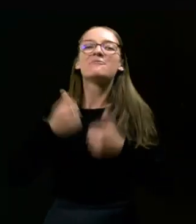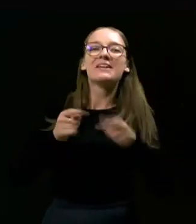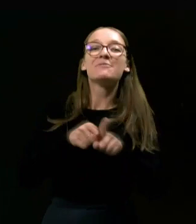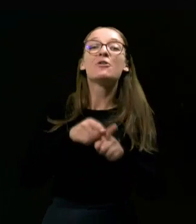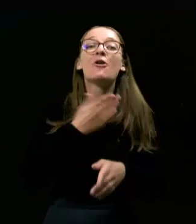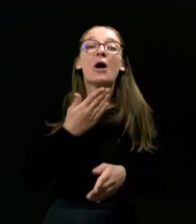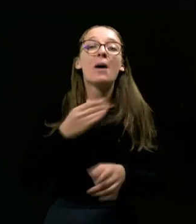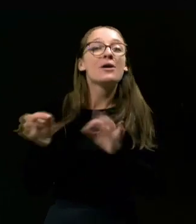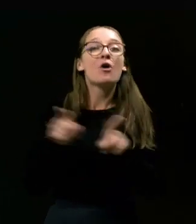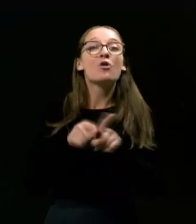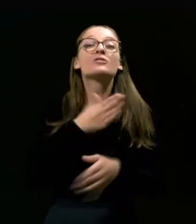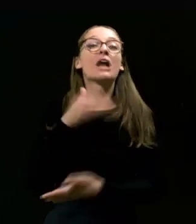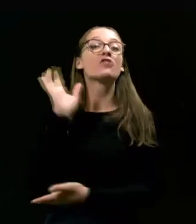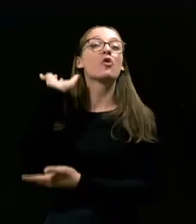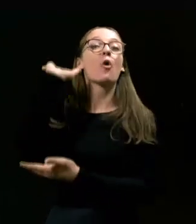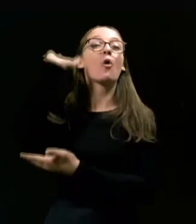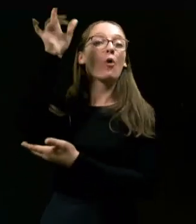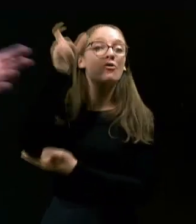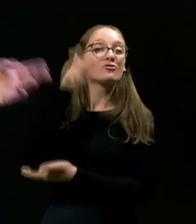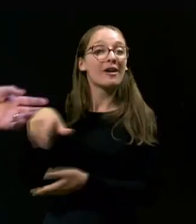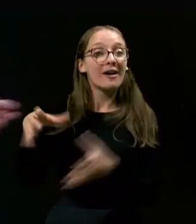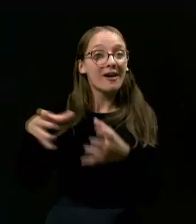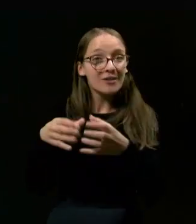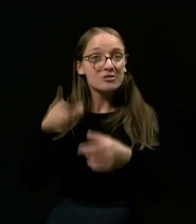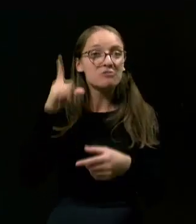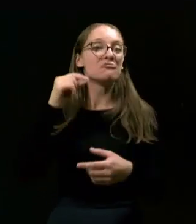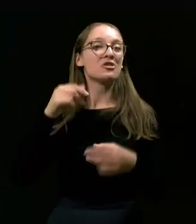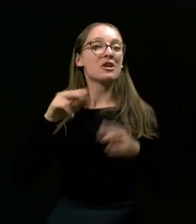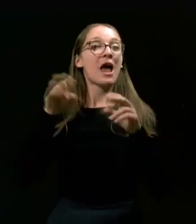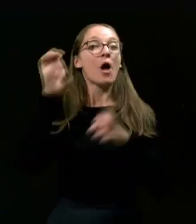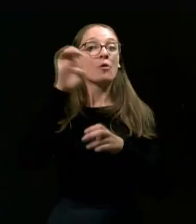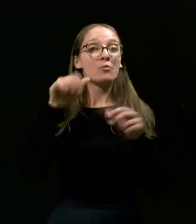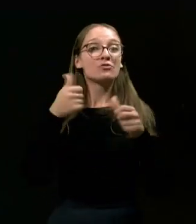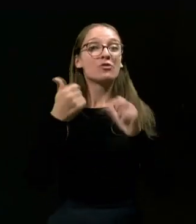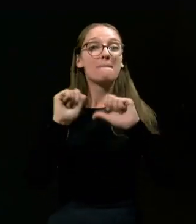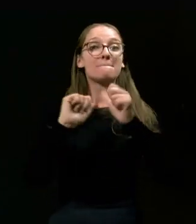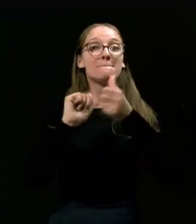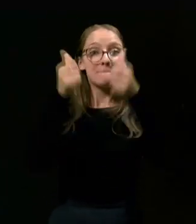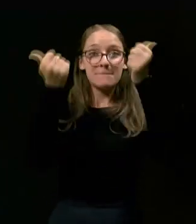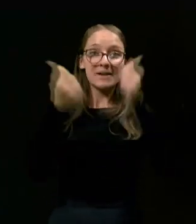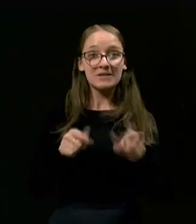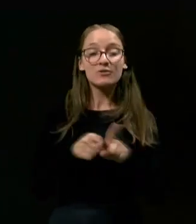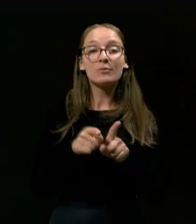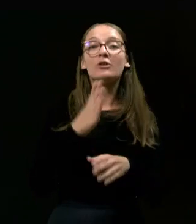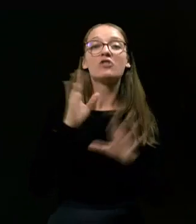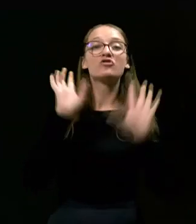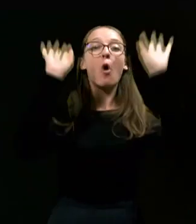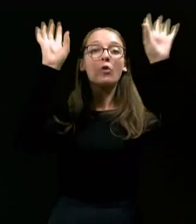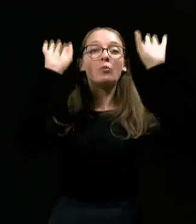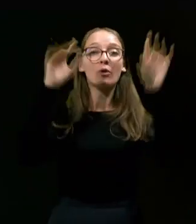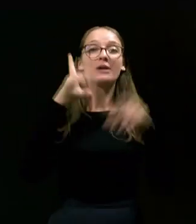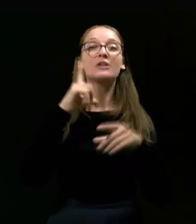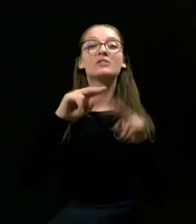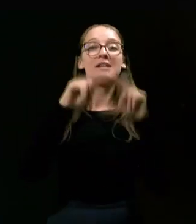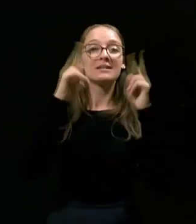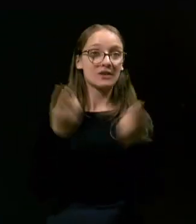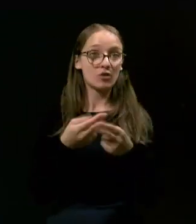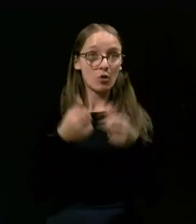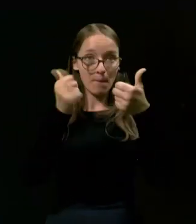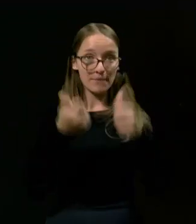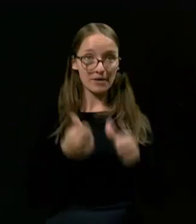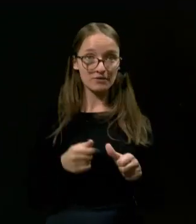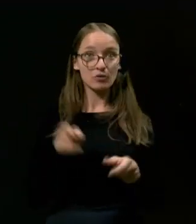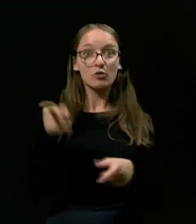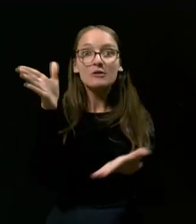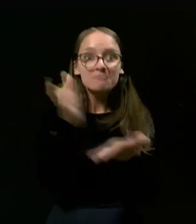naši šarkaši pripravljeni, ki so šli na evropsko prvenstvo, tako ko so naši odbojkari pripravljeni, ki so šli na svetovno prvenstvo. In